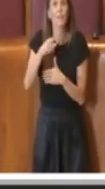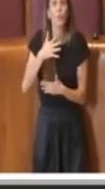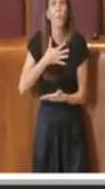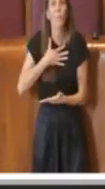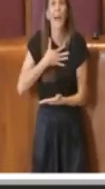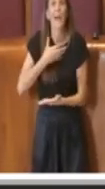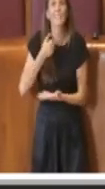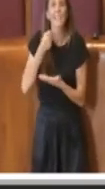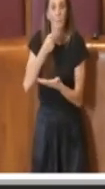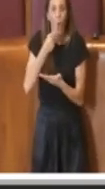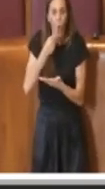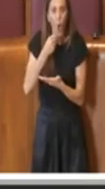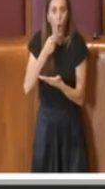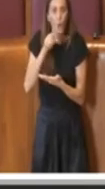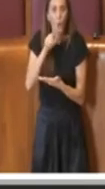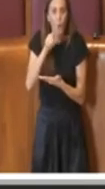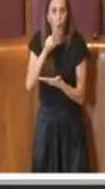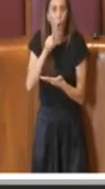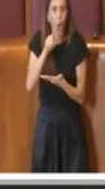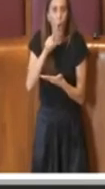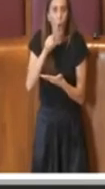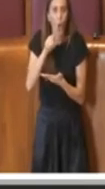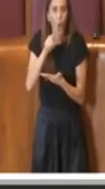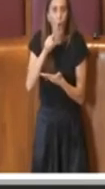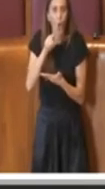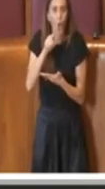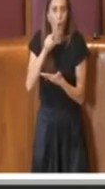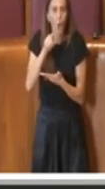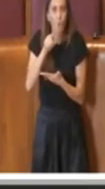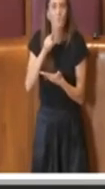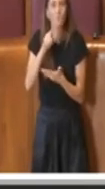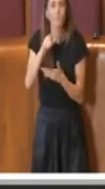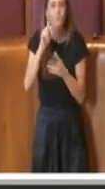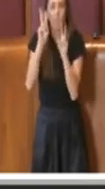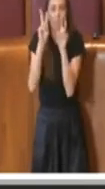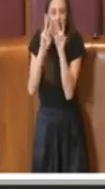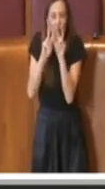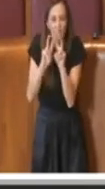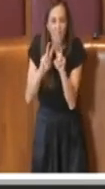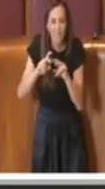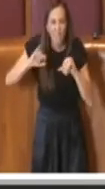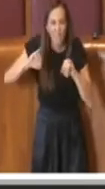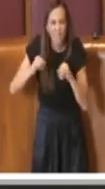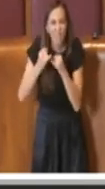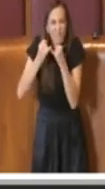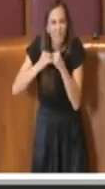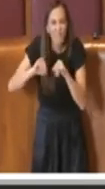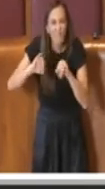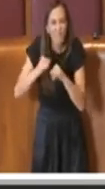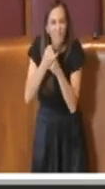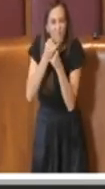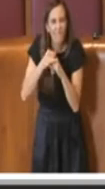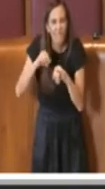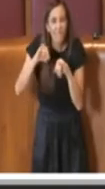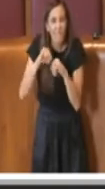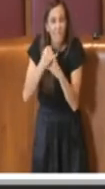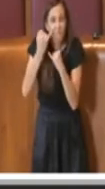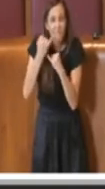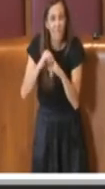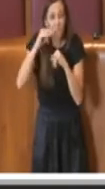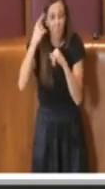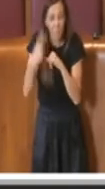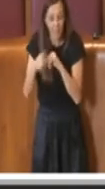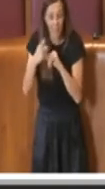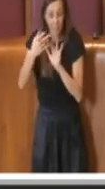sta facendo degli approfondimenti proprio per vedere se questa normativa,